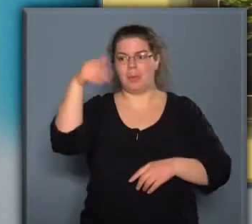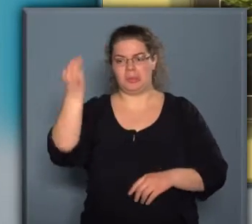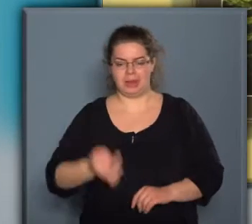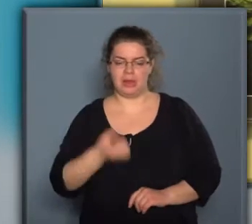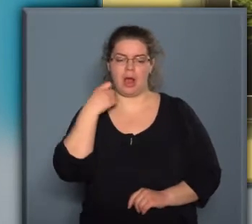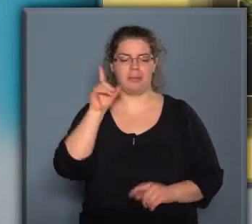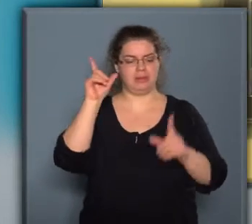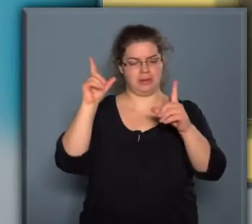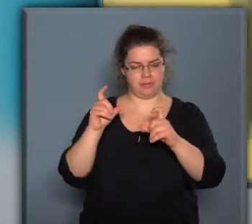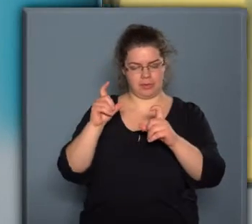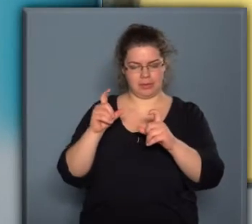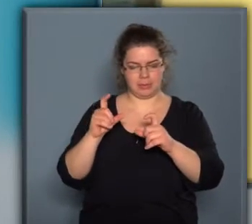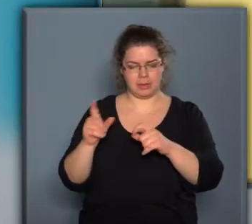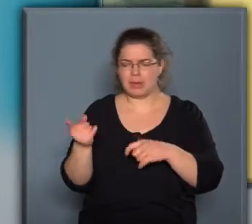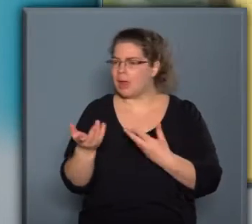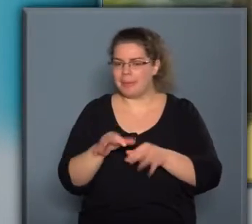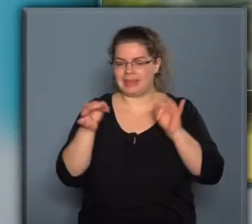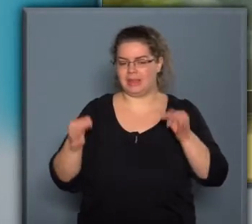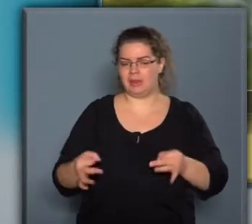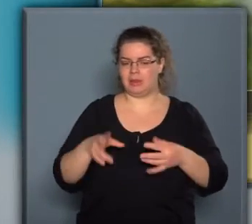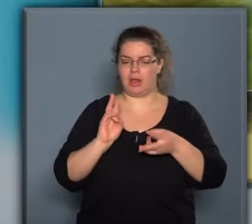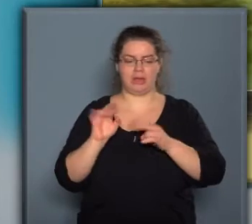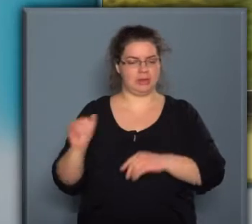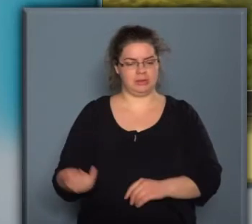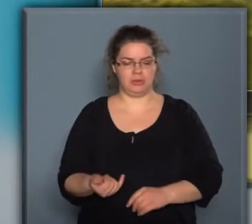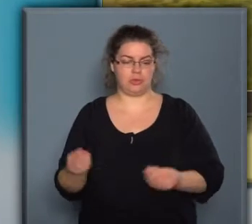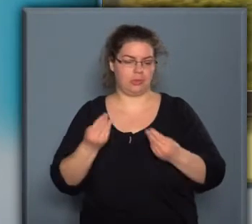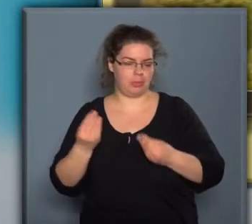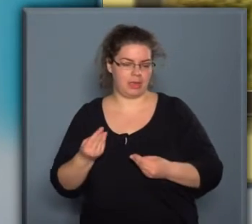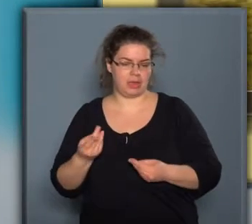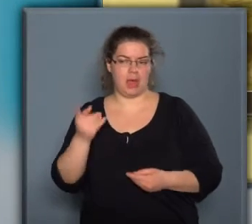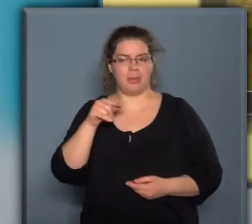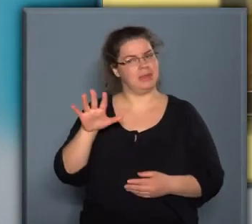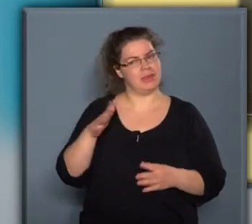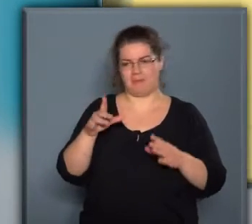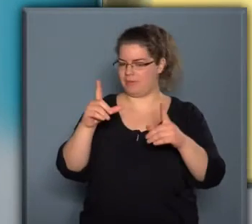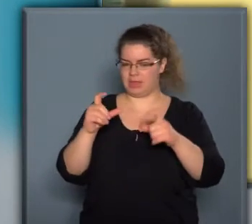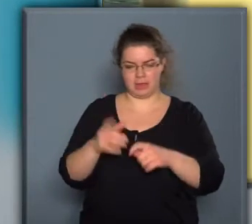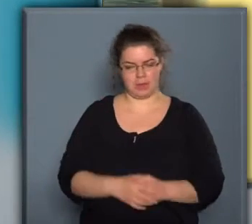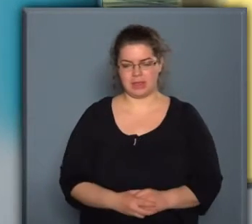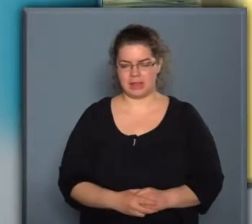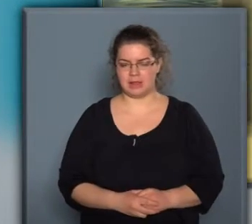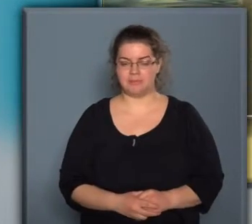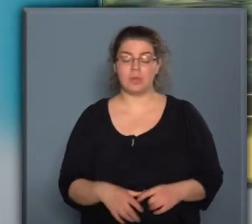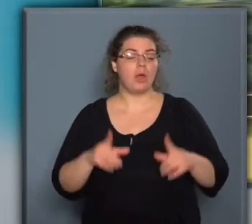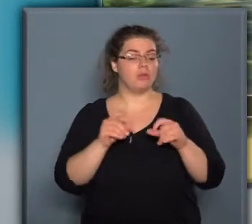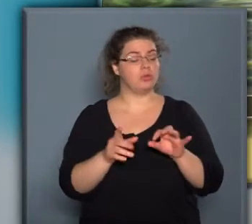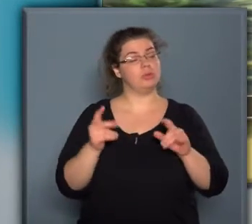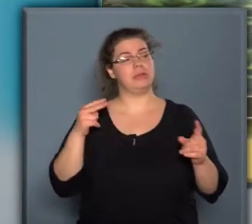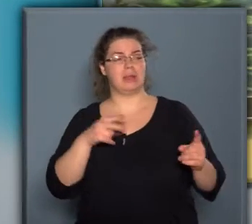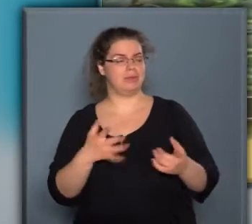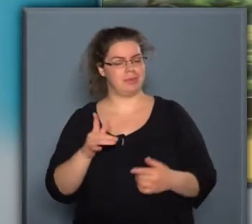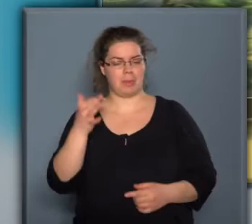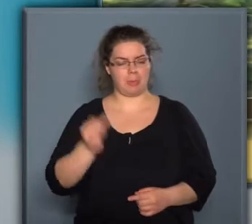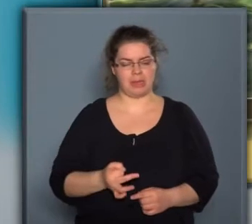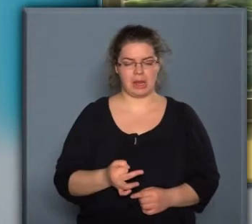pillanatban, amit lefényképez. De megnyilvánulhat akként is, hogy mi az, amit nem fényképez le. A fotó innen nézve nem